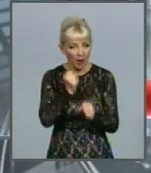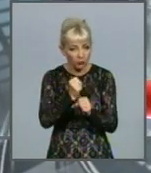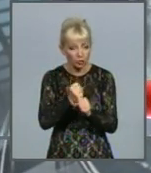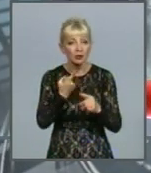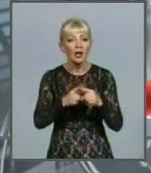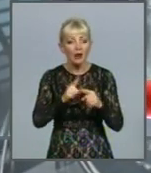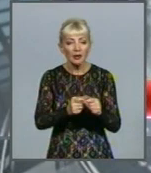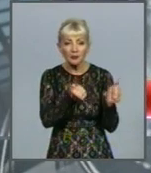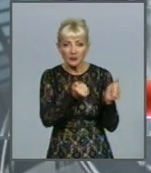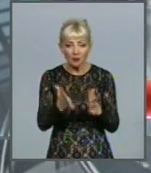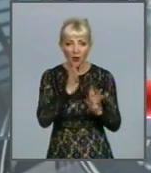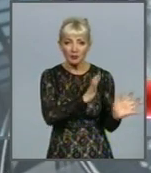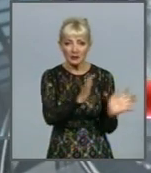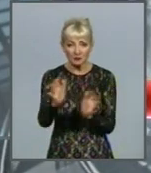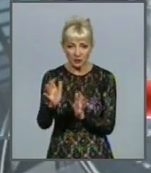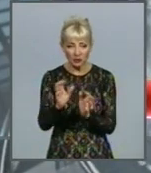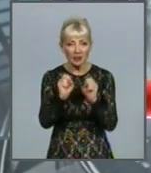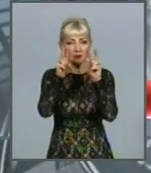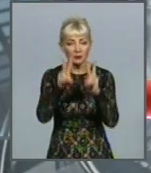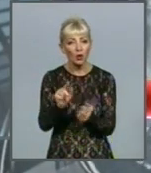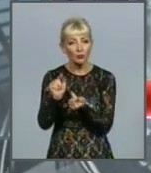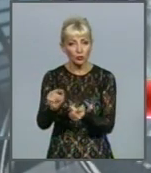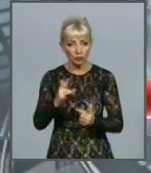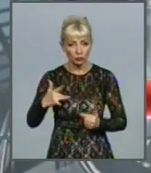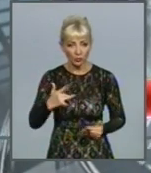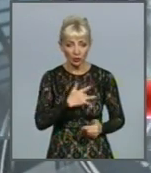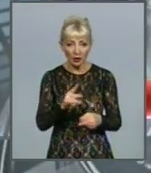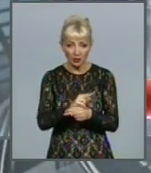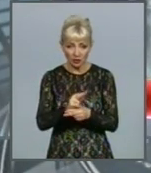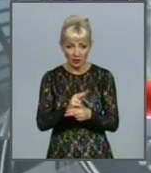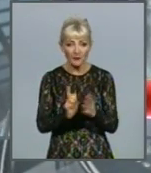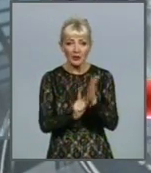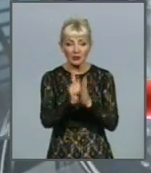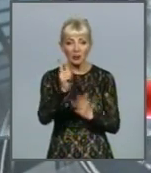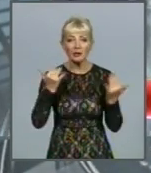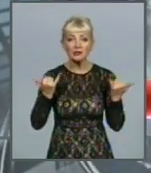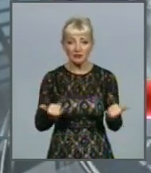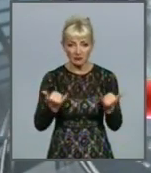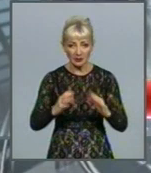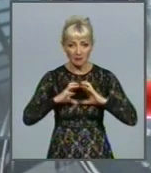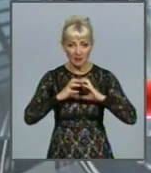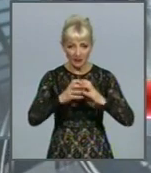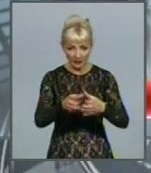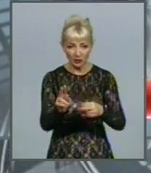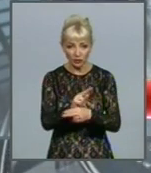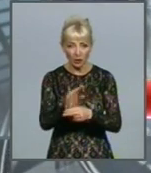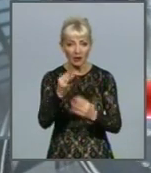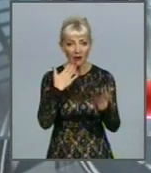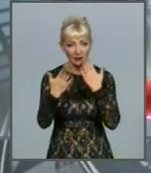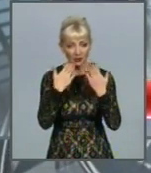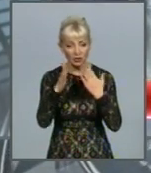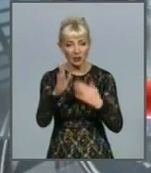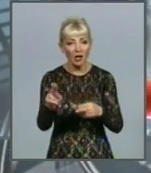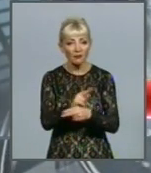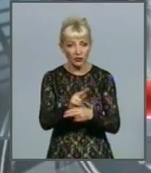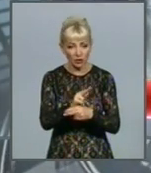безперебійне забезпечення специфічним протитуберкульозним лікуванням, впровадження сучасних світових методів і підходів у